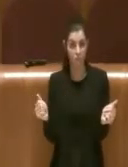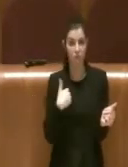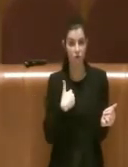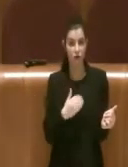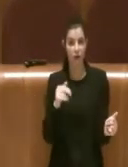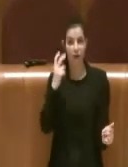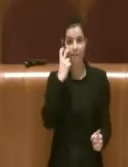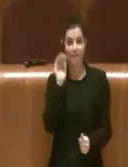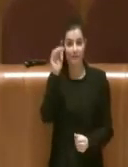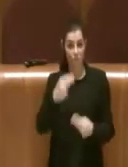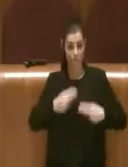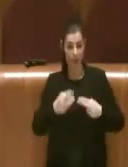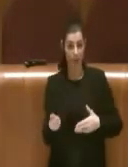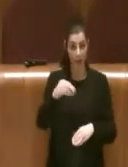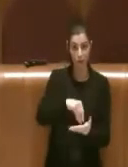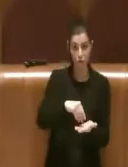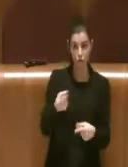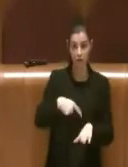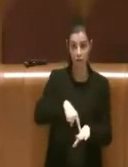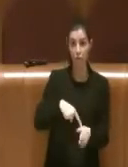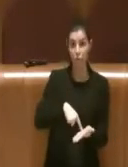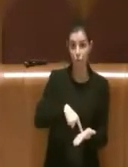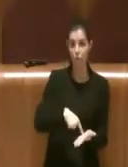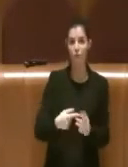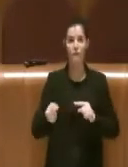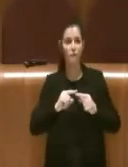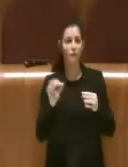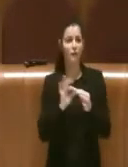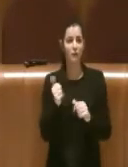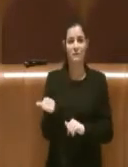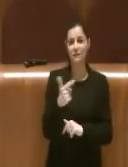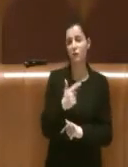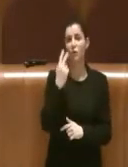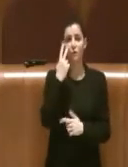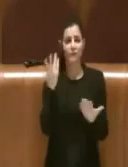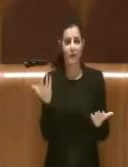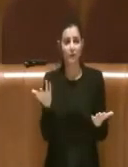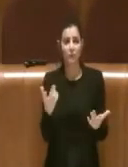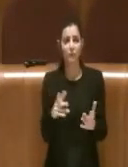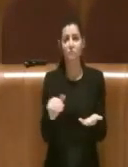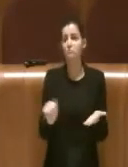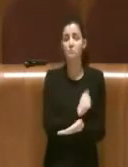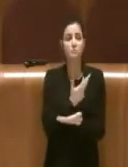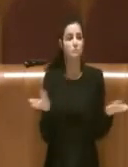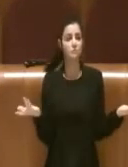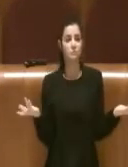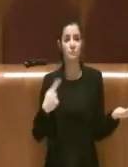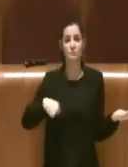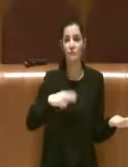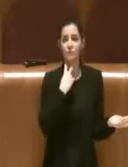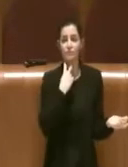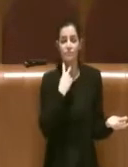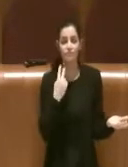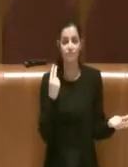bilancio di previsione, non lo saranno, poi si discute, si può essere d'accordo o non d'accordo. Altrimenti noi siamo costretti a fare